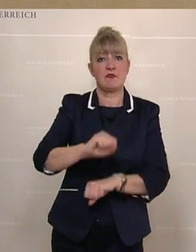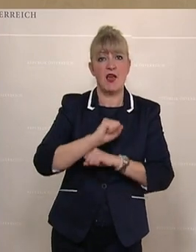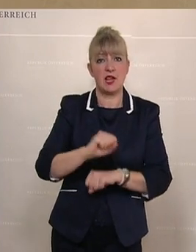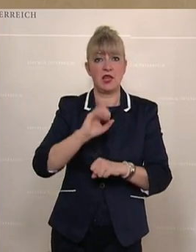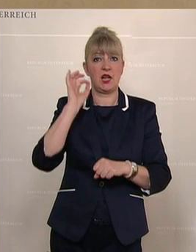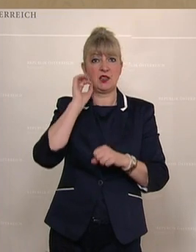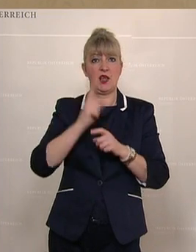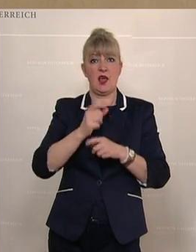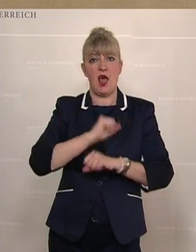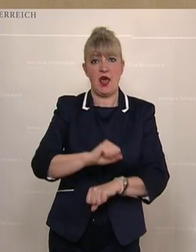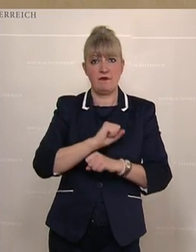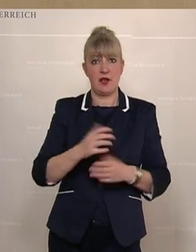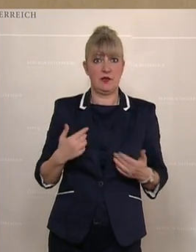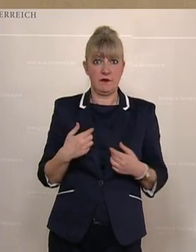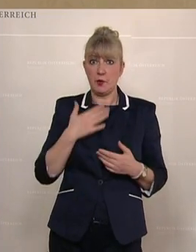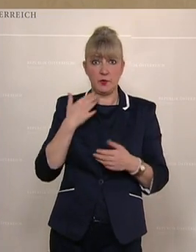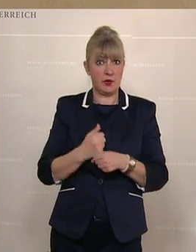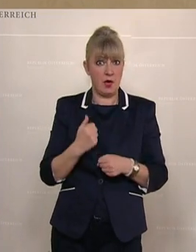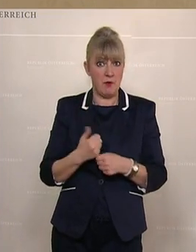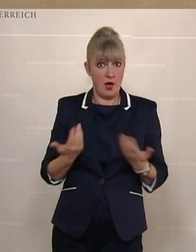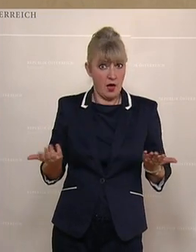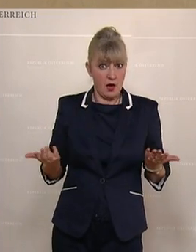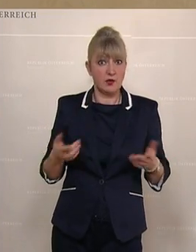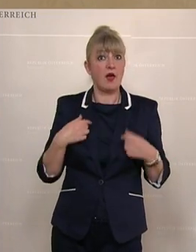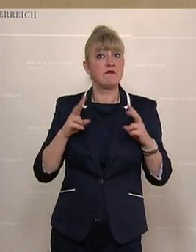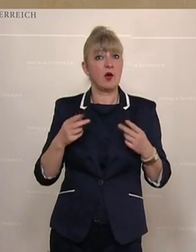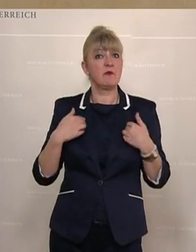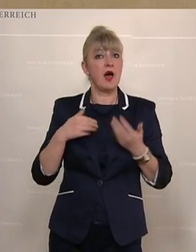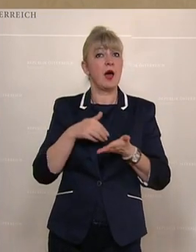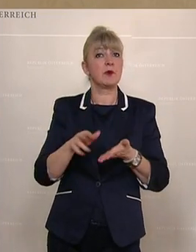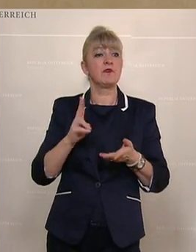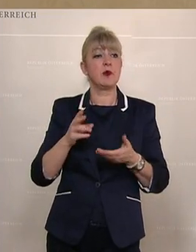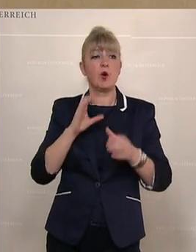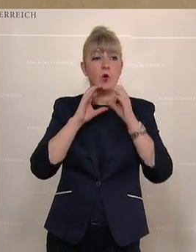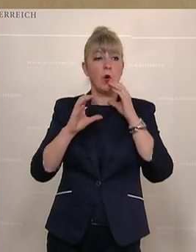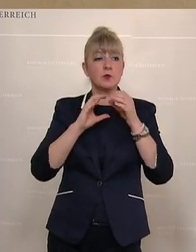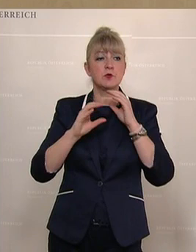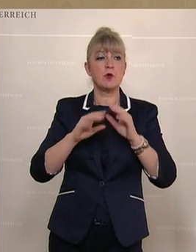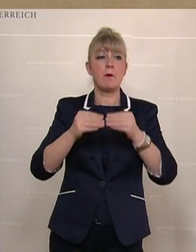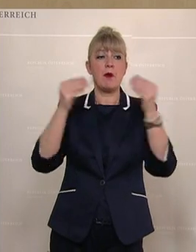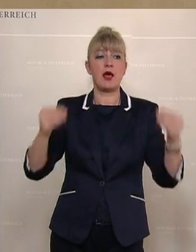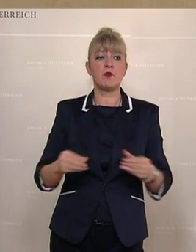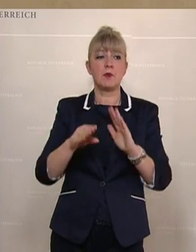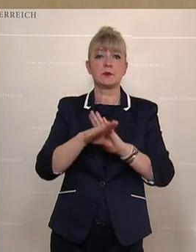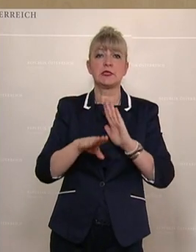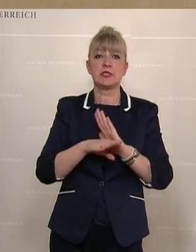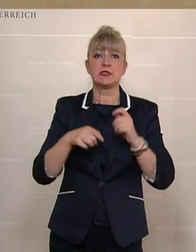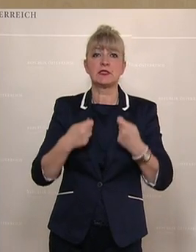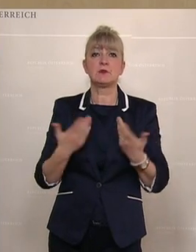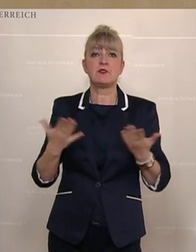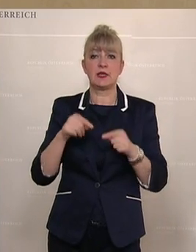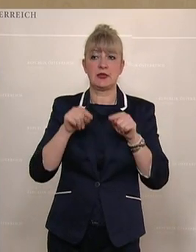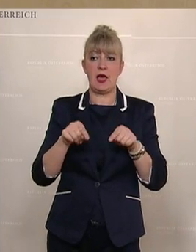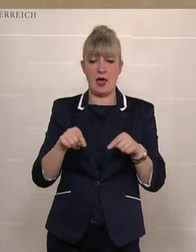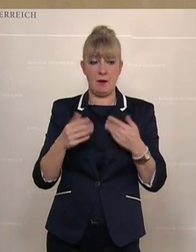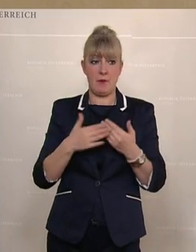Und warum wir das eben auch abgelehnt haben, das Kommunikationsplattformengesetz, ist, ja, wenn